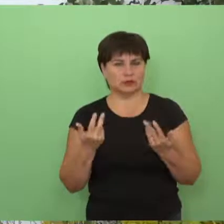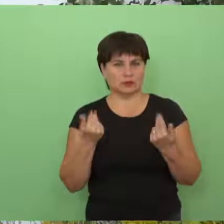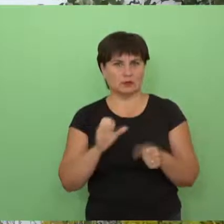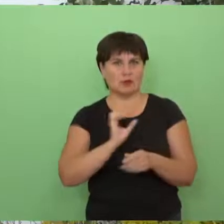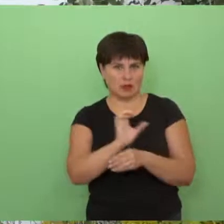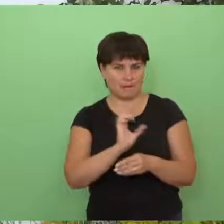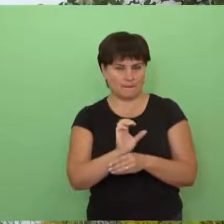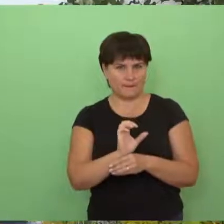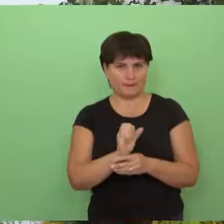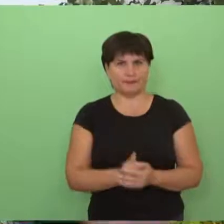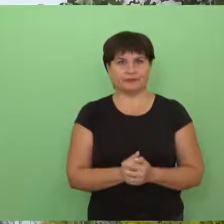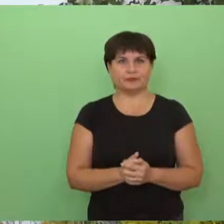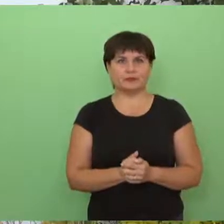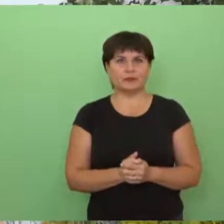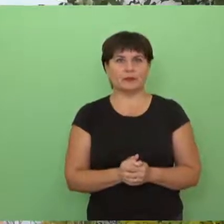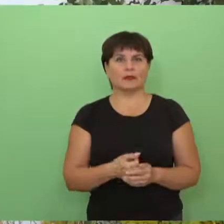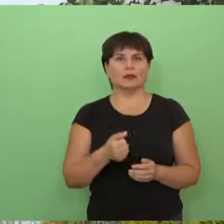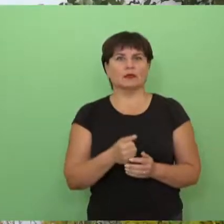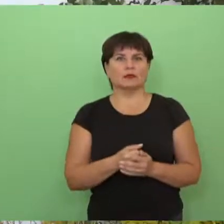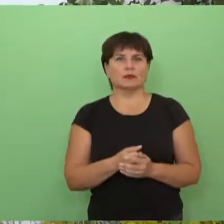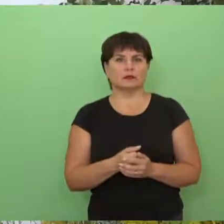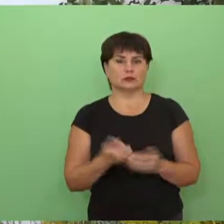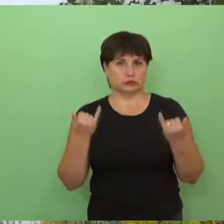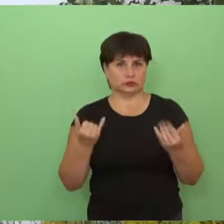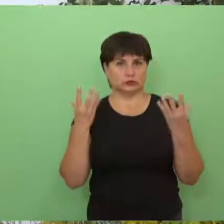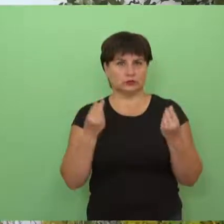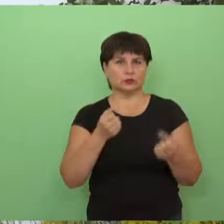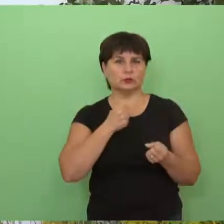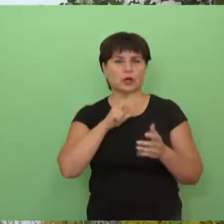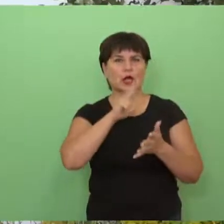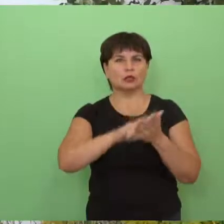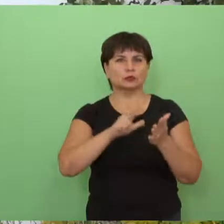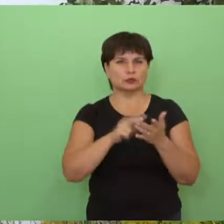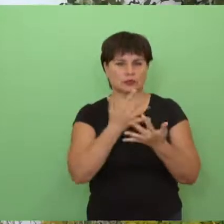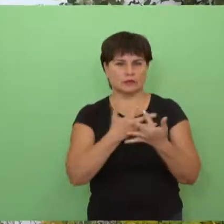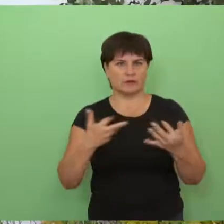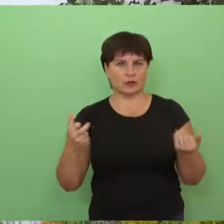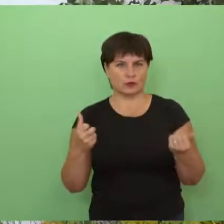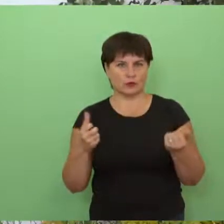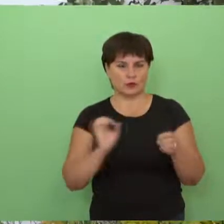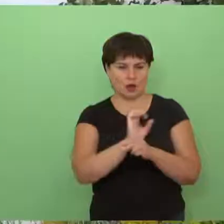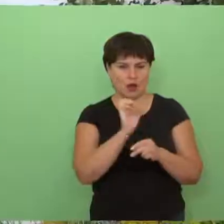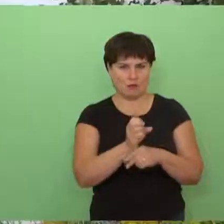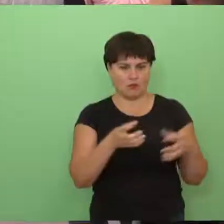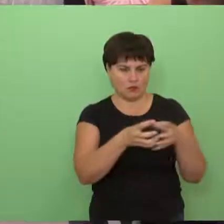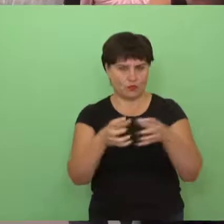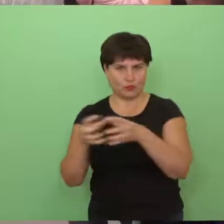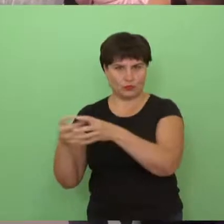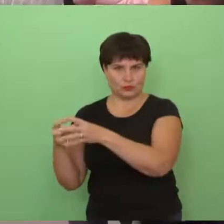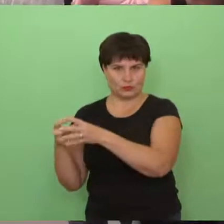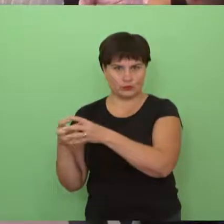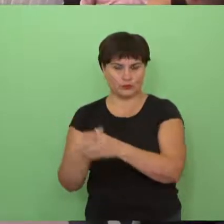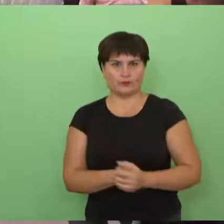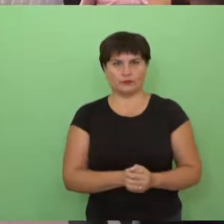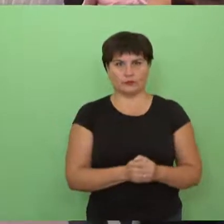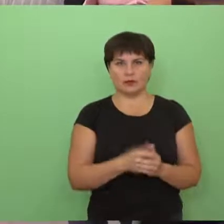Vien mes turim per visą su eksportu apie beveik 80 įvairių produktų, beveik 100, galiu pasakyti šitaip, tai įsivaizduokit,